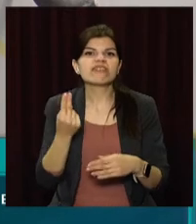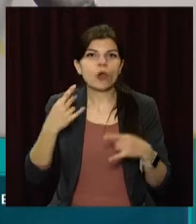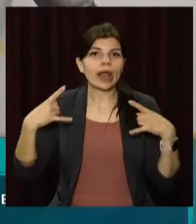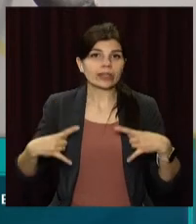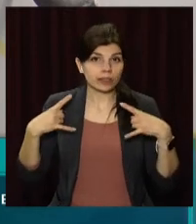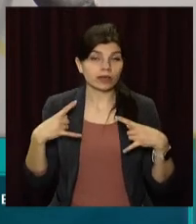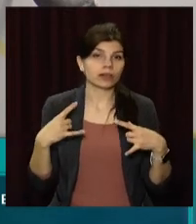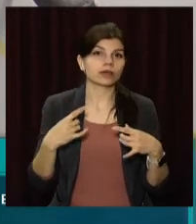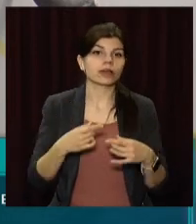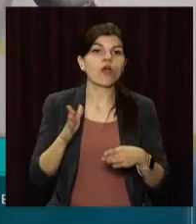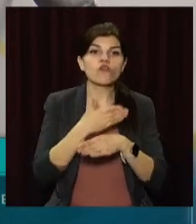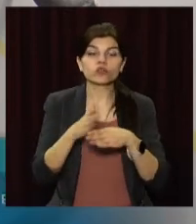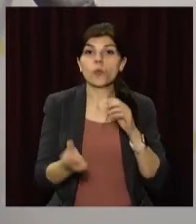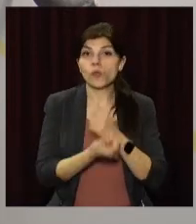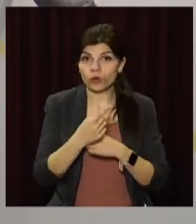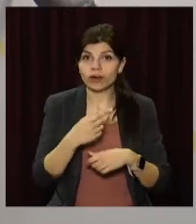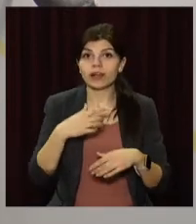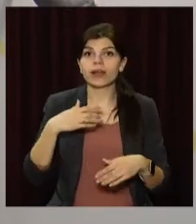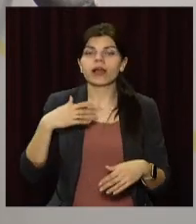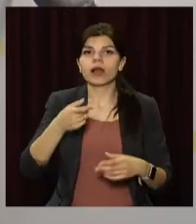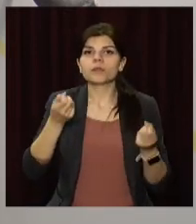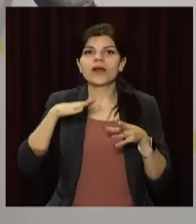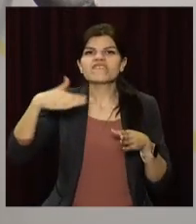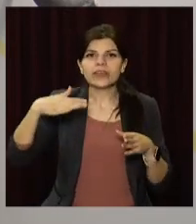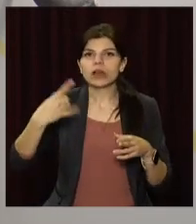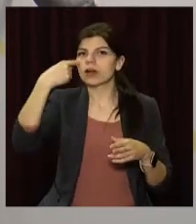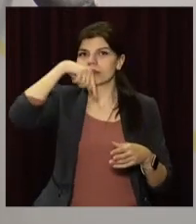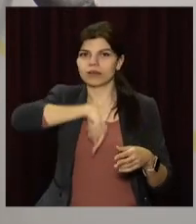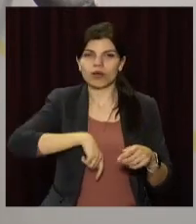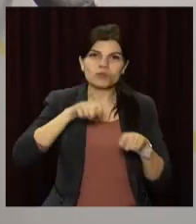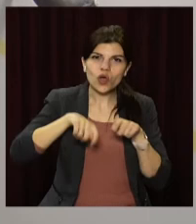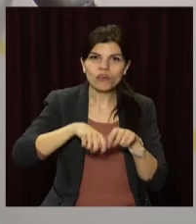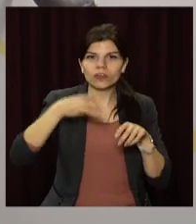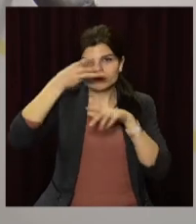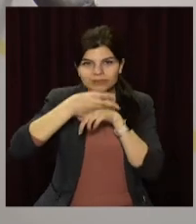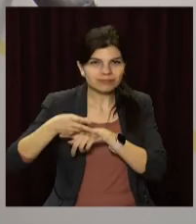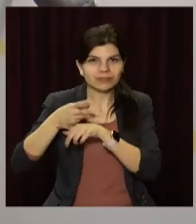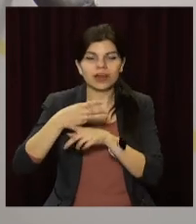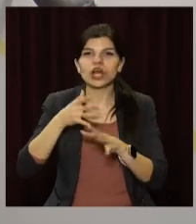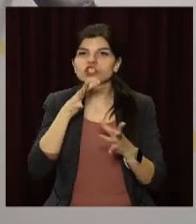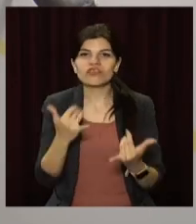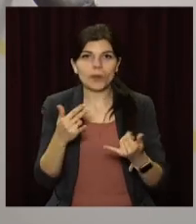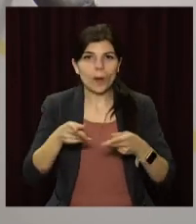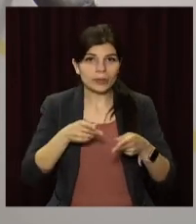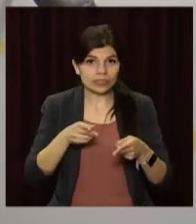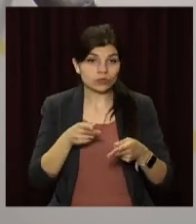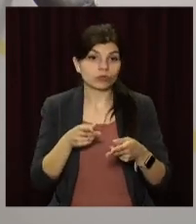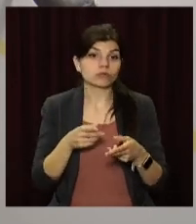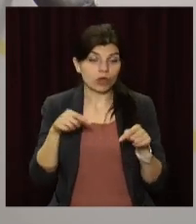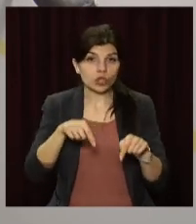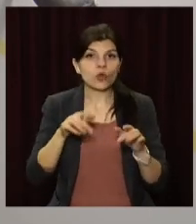рентген, в відділенні з'явиться відеоэндоскопічна стойка, в відділенні з'явиться сучасне операційне. Тут буде